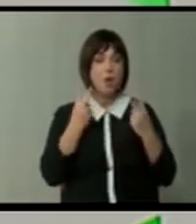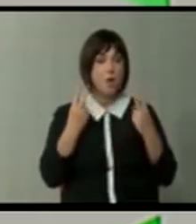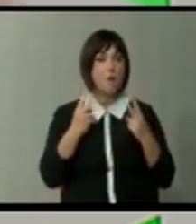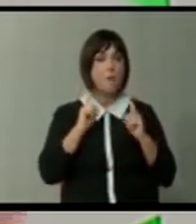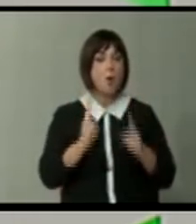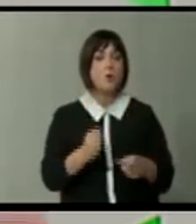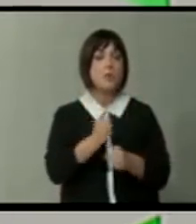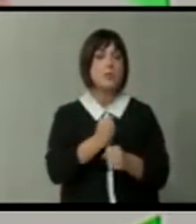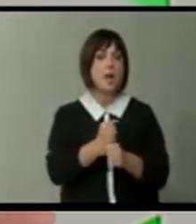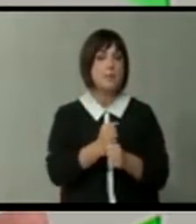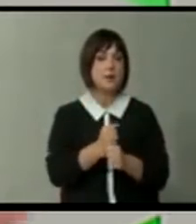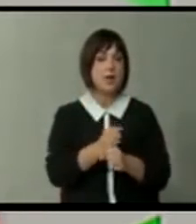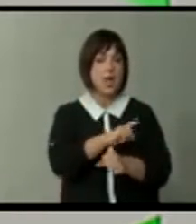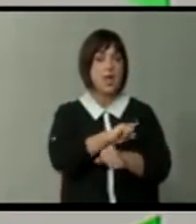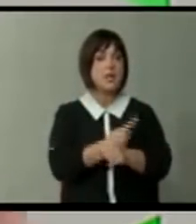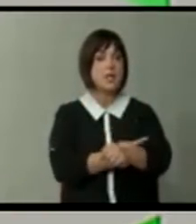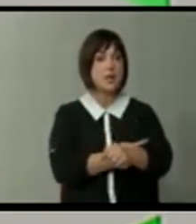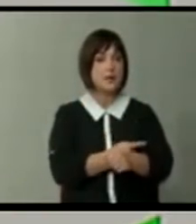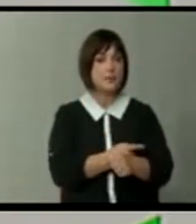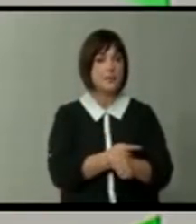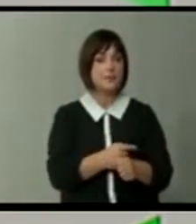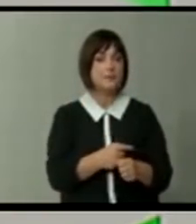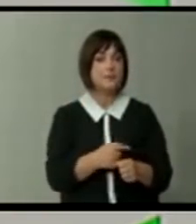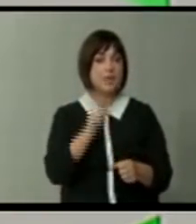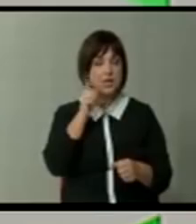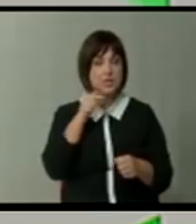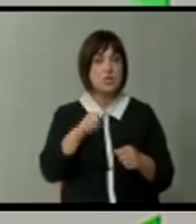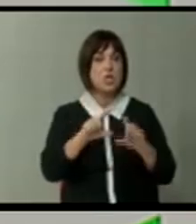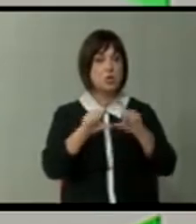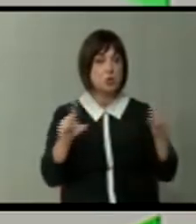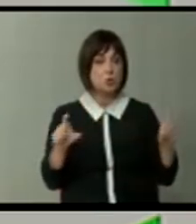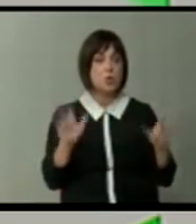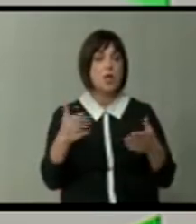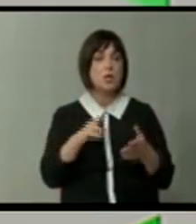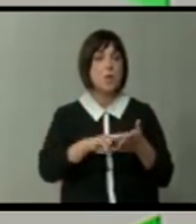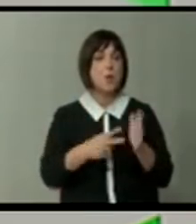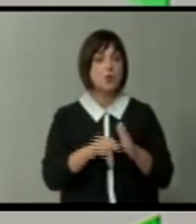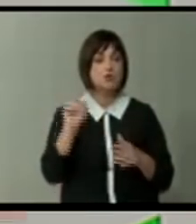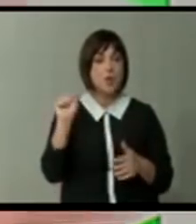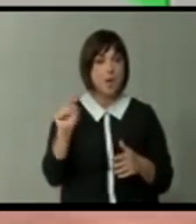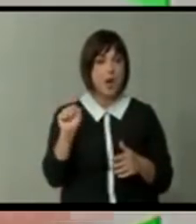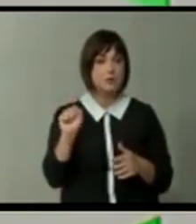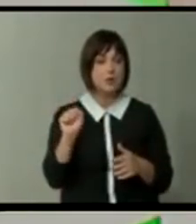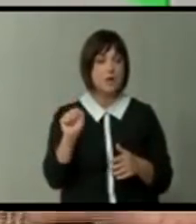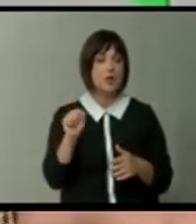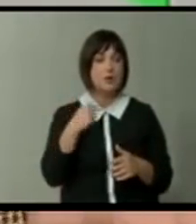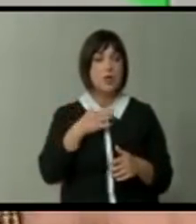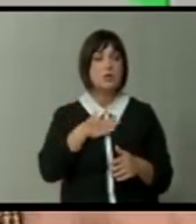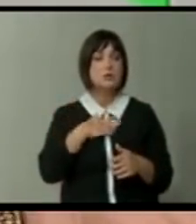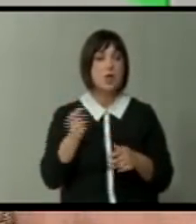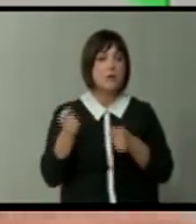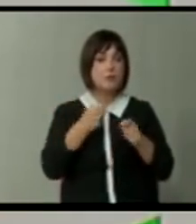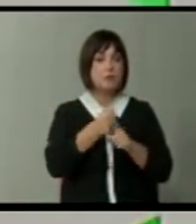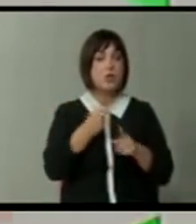Значи, мора да направим јаки, засилени институцији, кај што политичките партии ќе настојат да